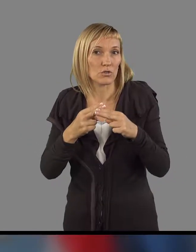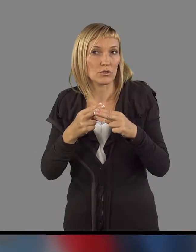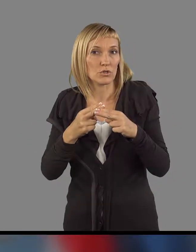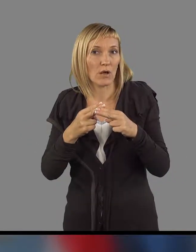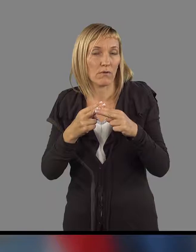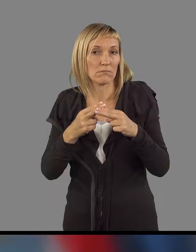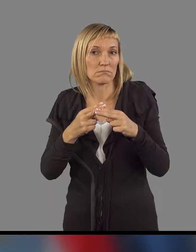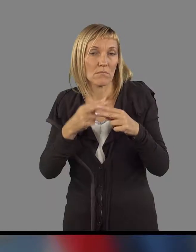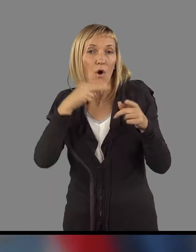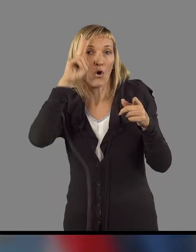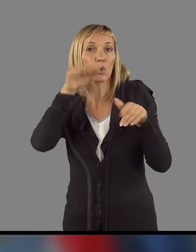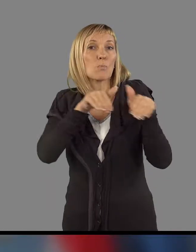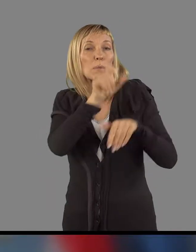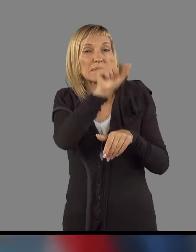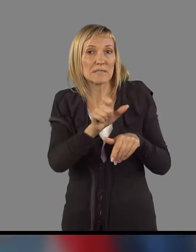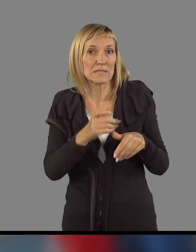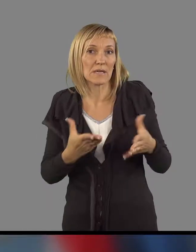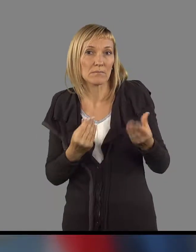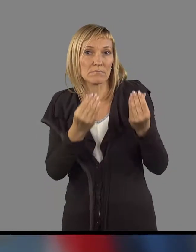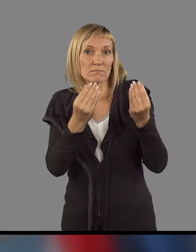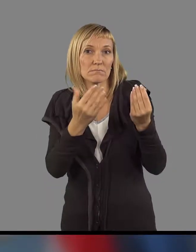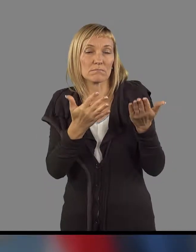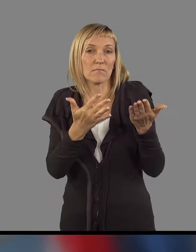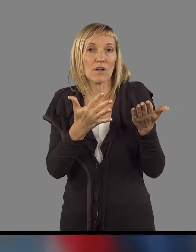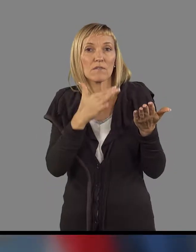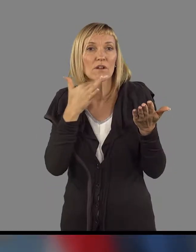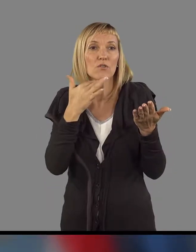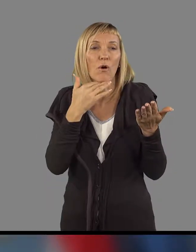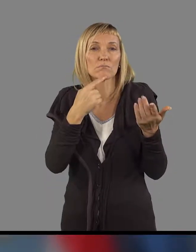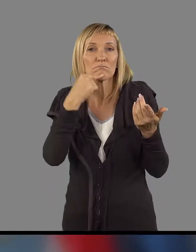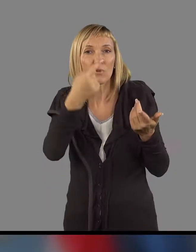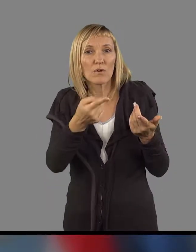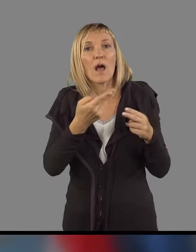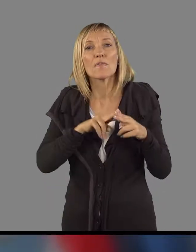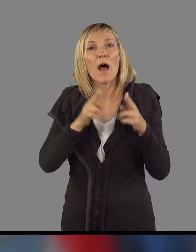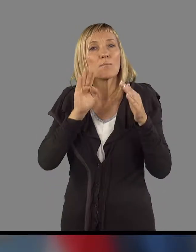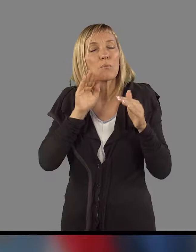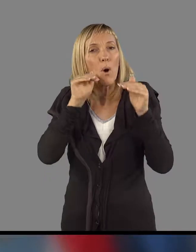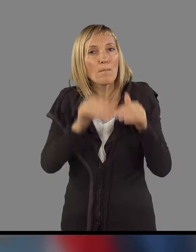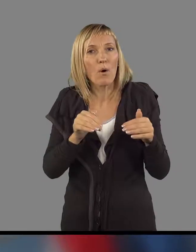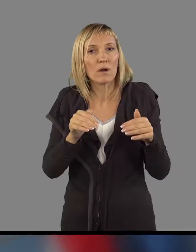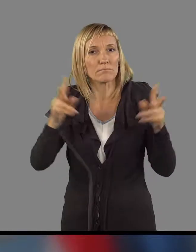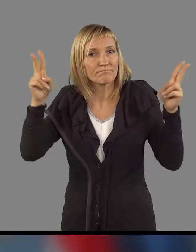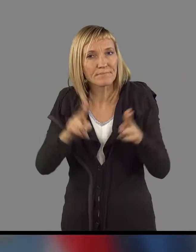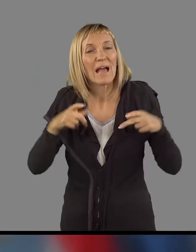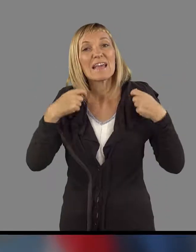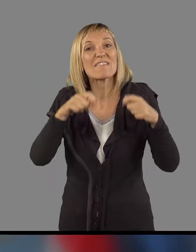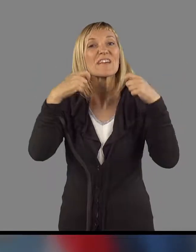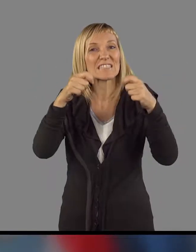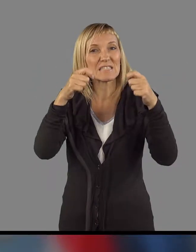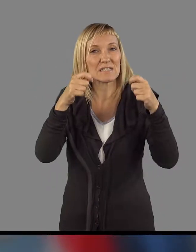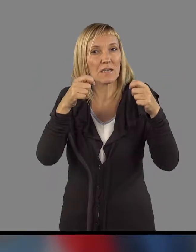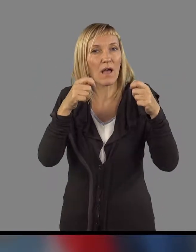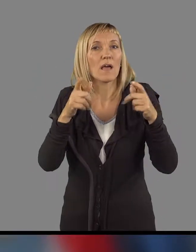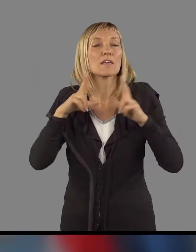Gospod minister se je do povdne predvsej pridušal, še vedno, da pač najbolj bo moral rezati pri investicijah in pa pri